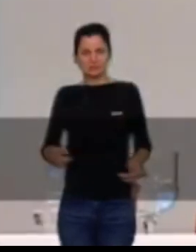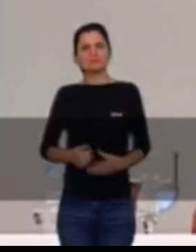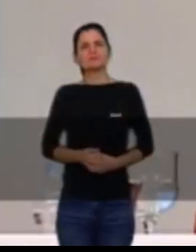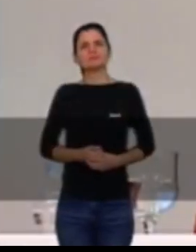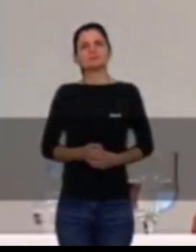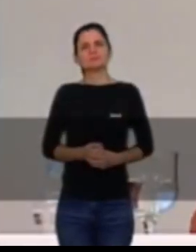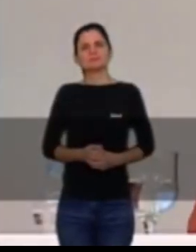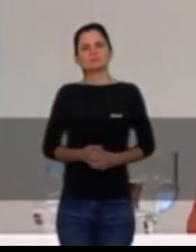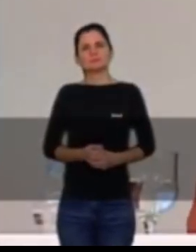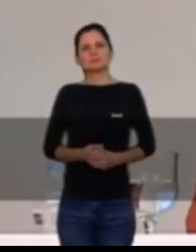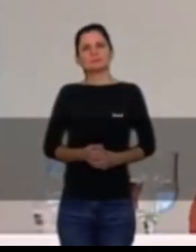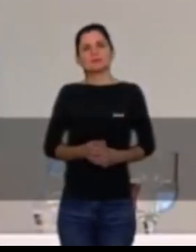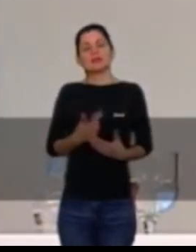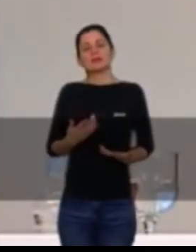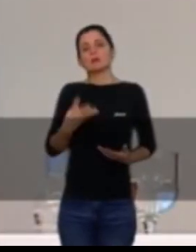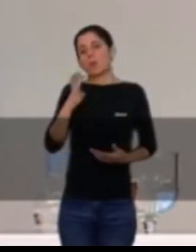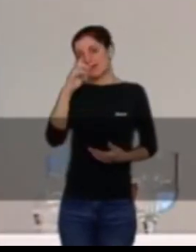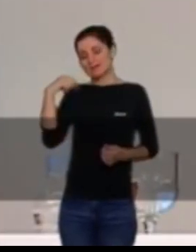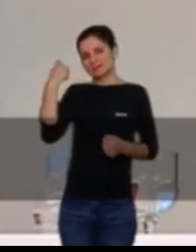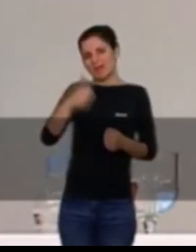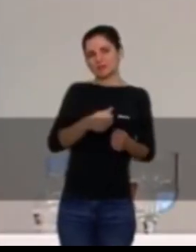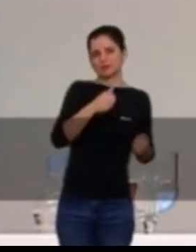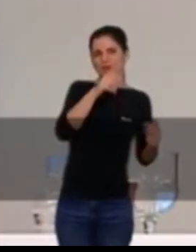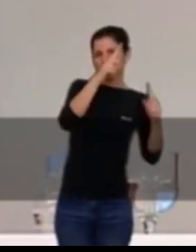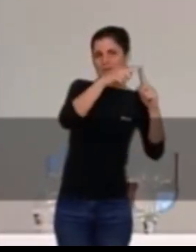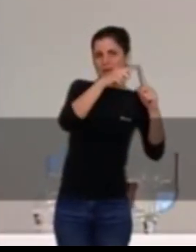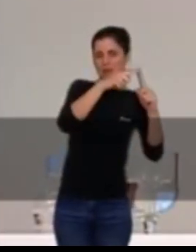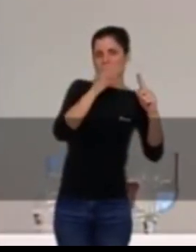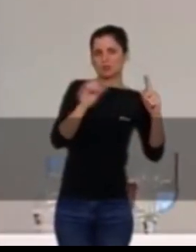Se complixen 40 anys d'eixe trasbassament, no? Tajo segura.